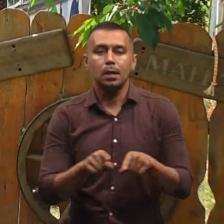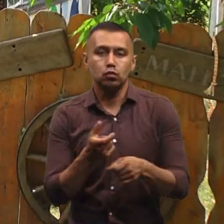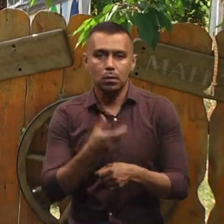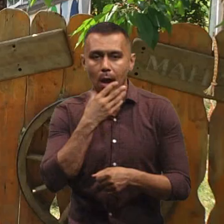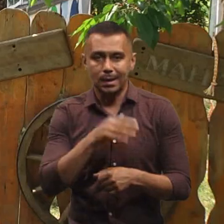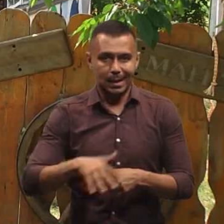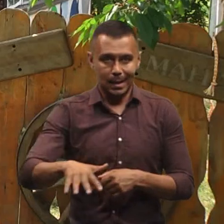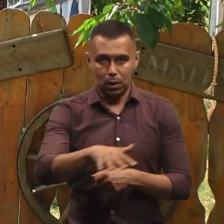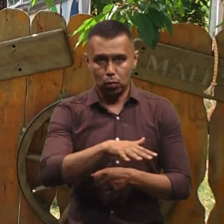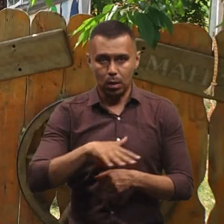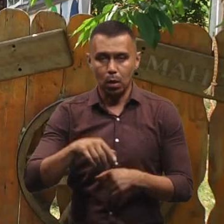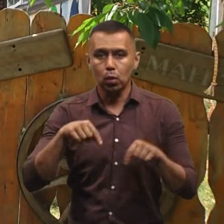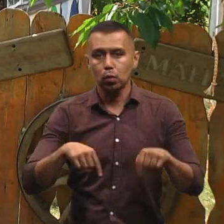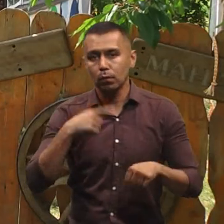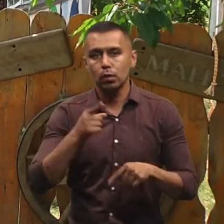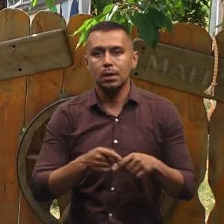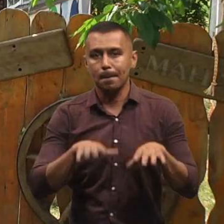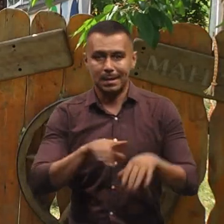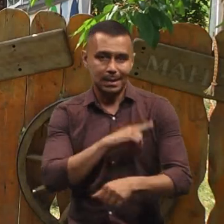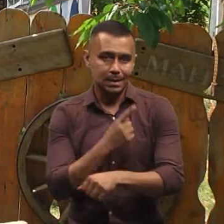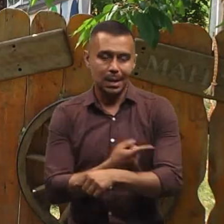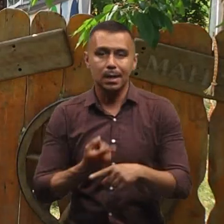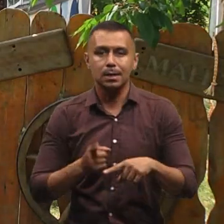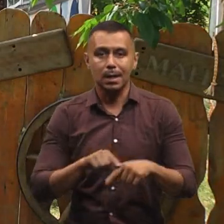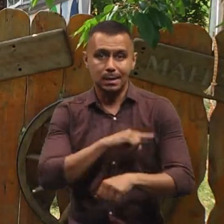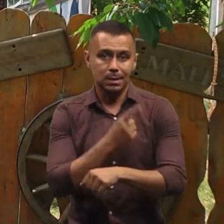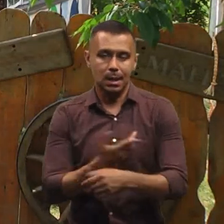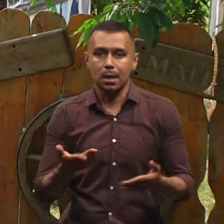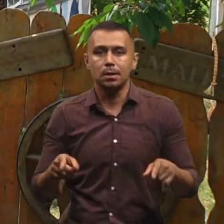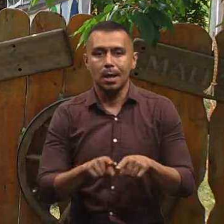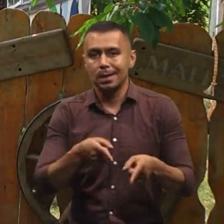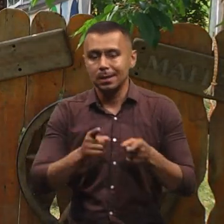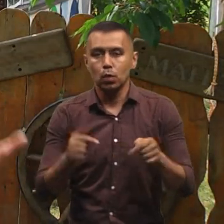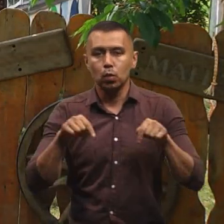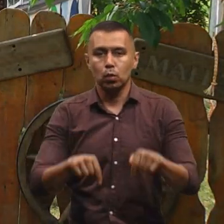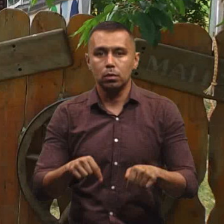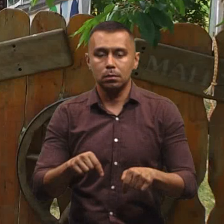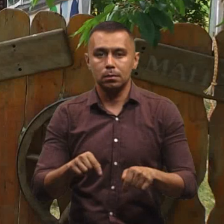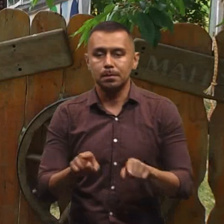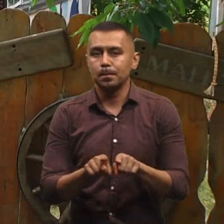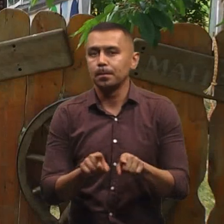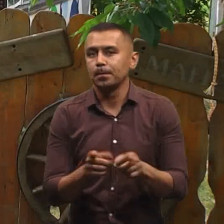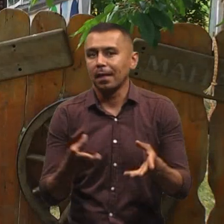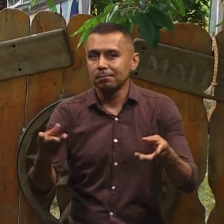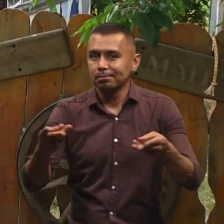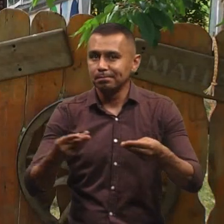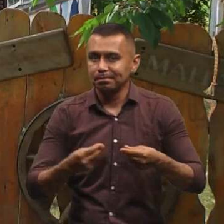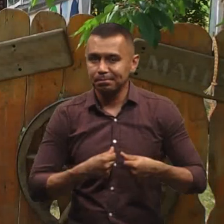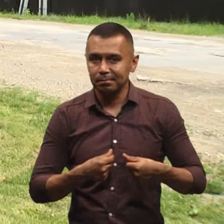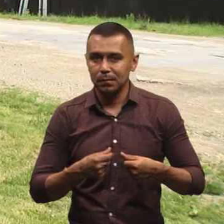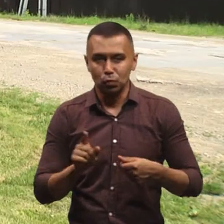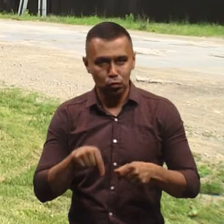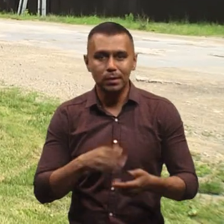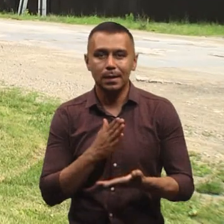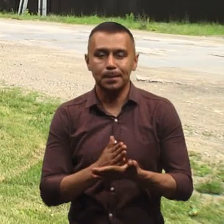територіях. Тут кажуть, що це місце сили, оця сила, вона якась така дійсно тут лоскоче серце, вона щось тут